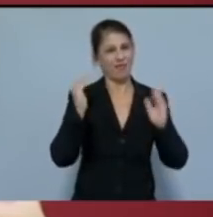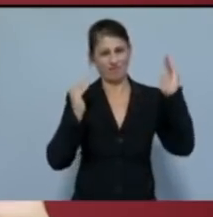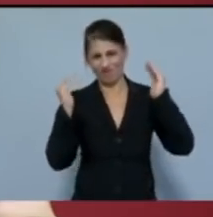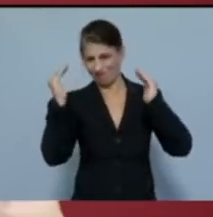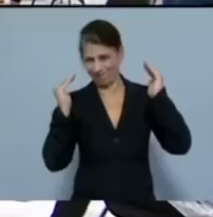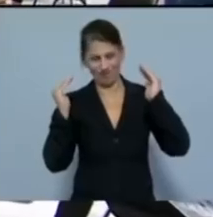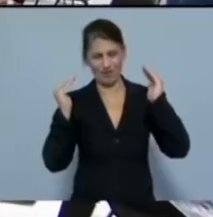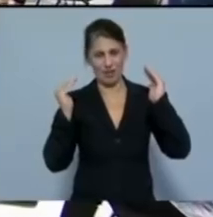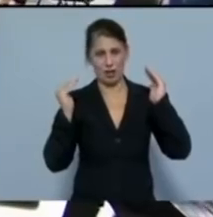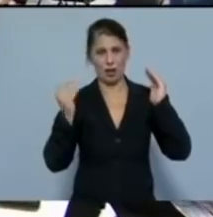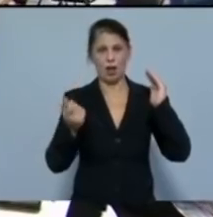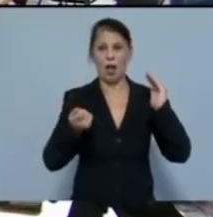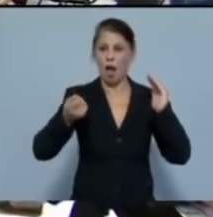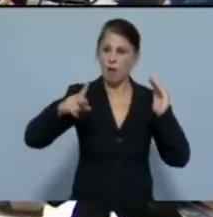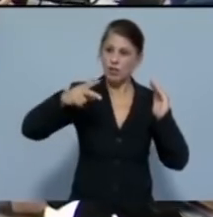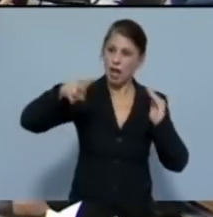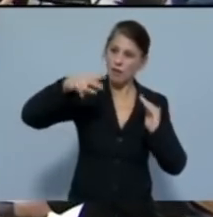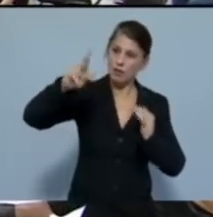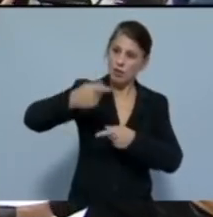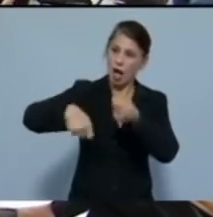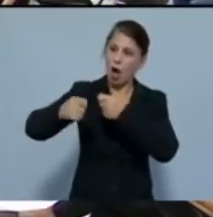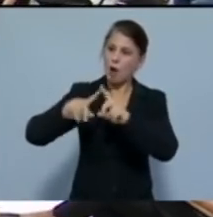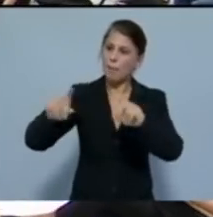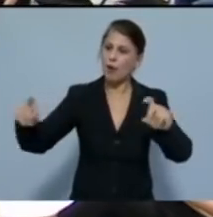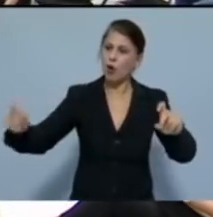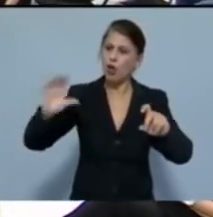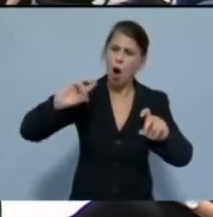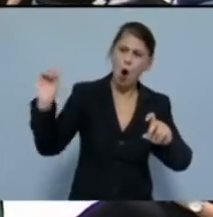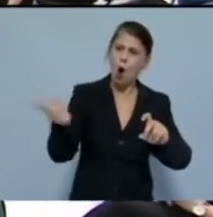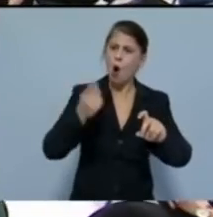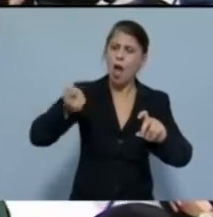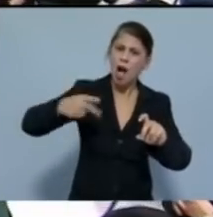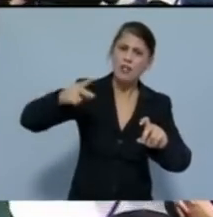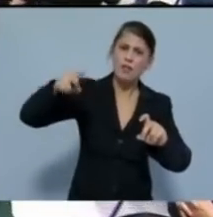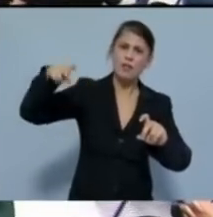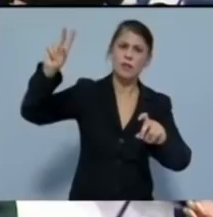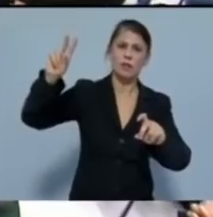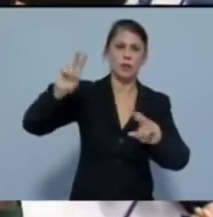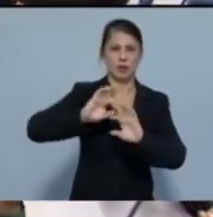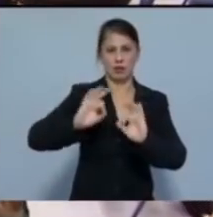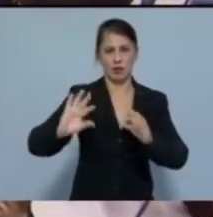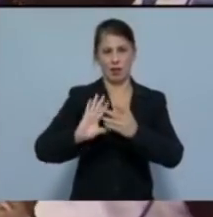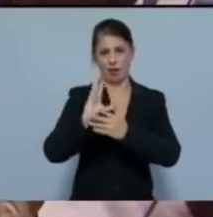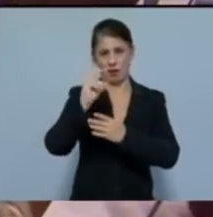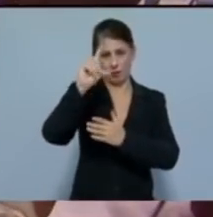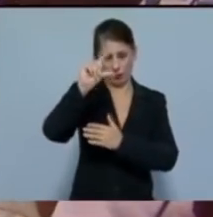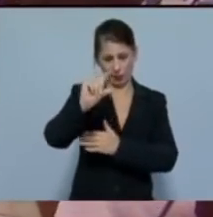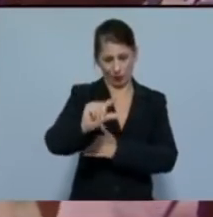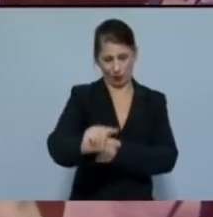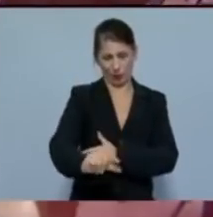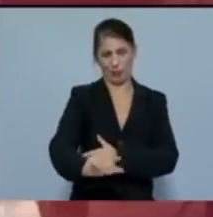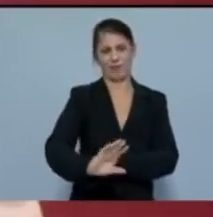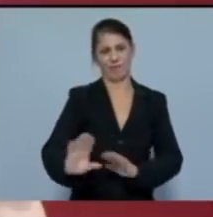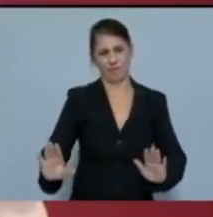Ο πληθωρισμός τρέχει, η αποπληθωρισμένη ανάπτυξη θα είναι σίγουρα μικρότερη. Η